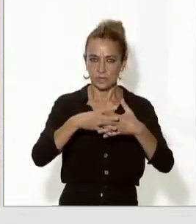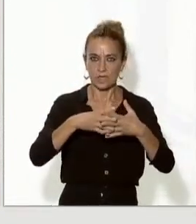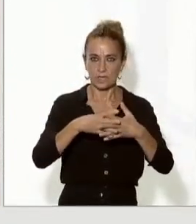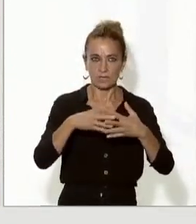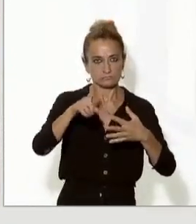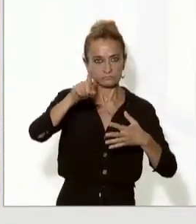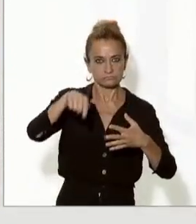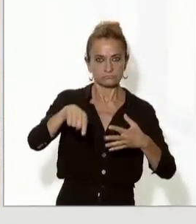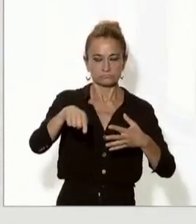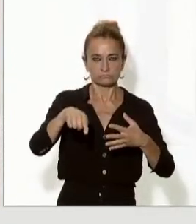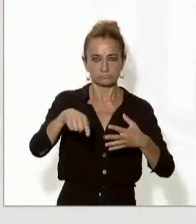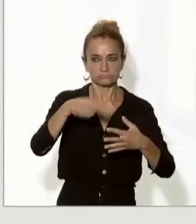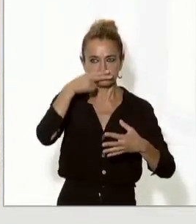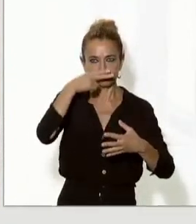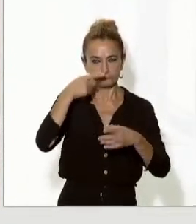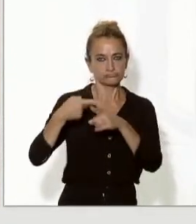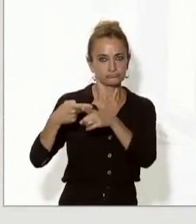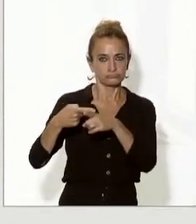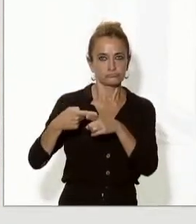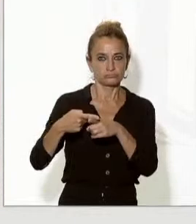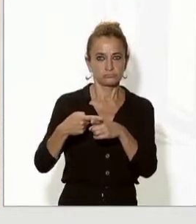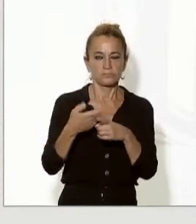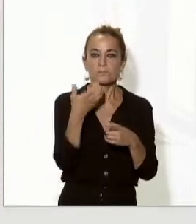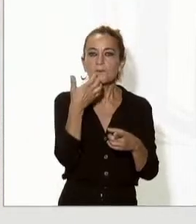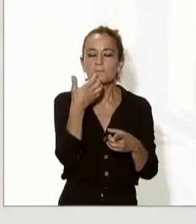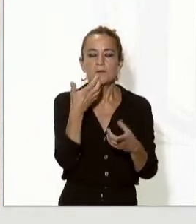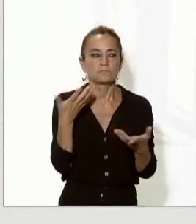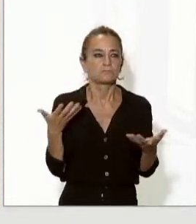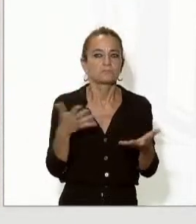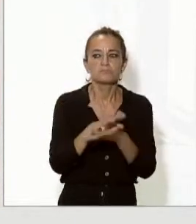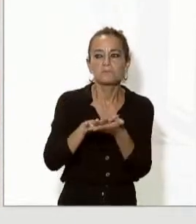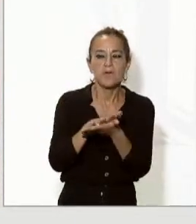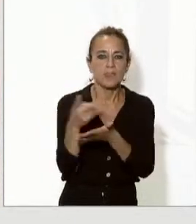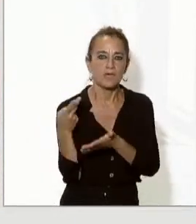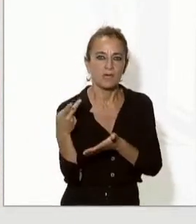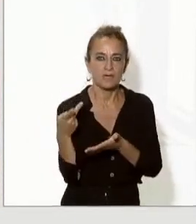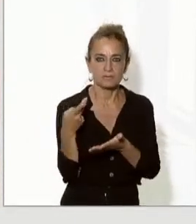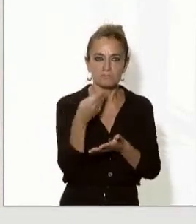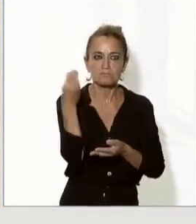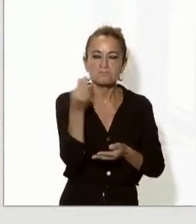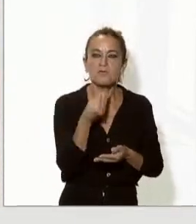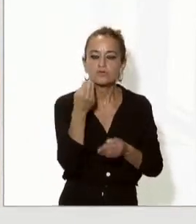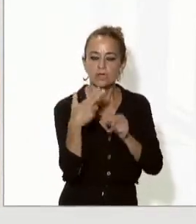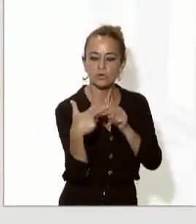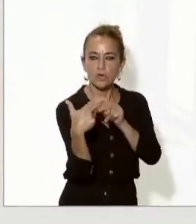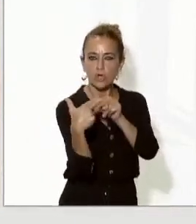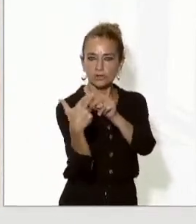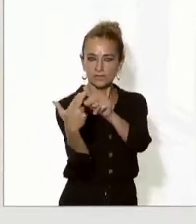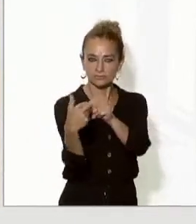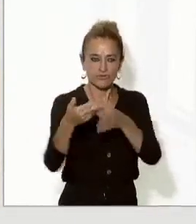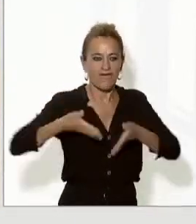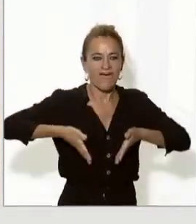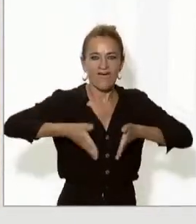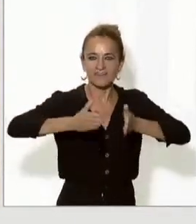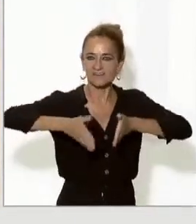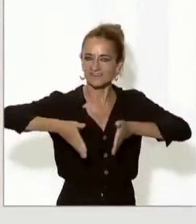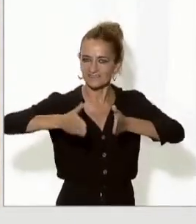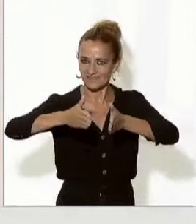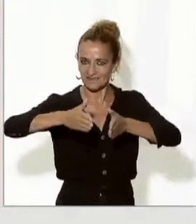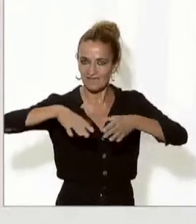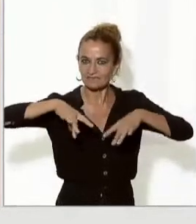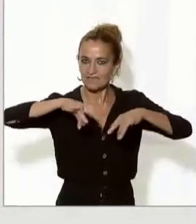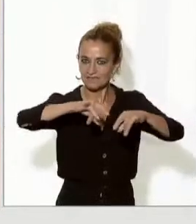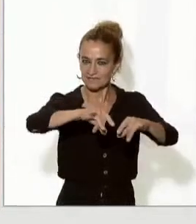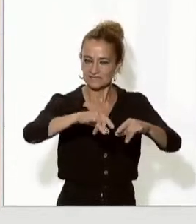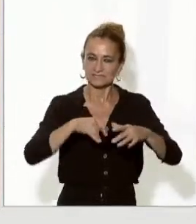comú, com millorem les connexions per via terrestre, com millorem o implementem